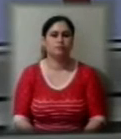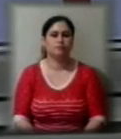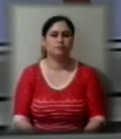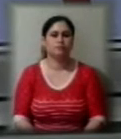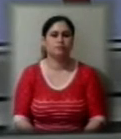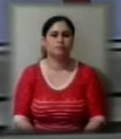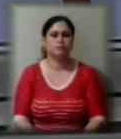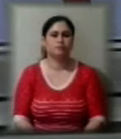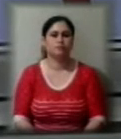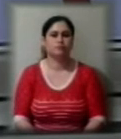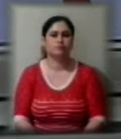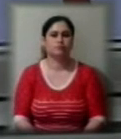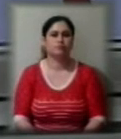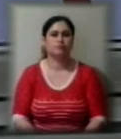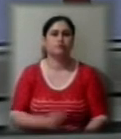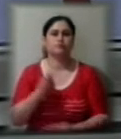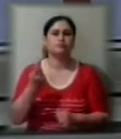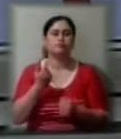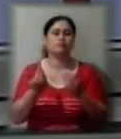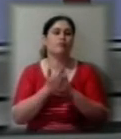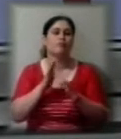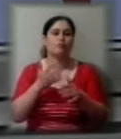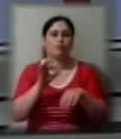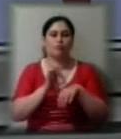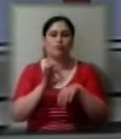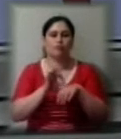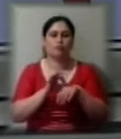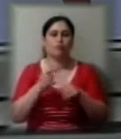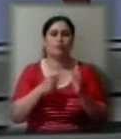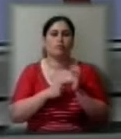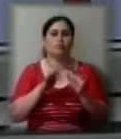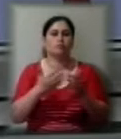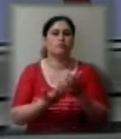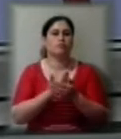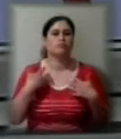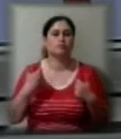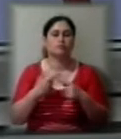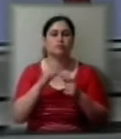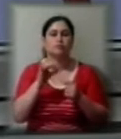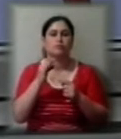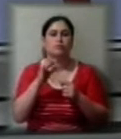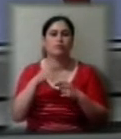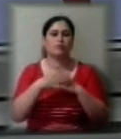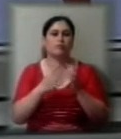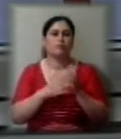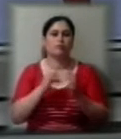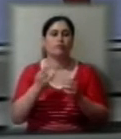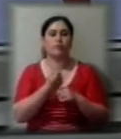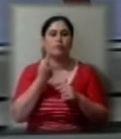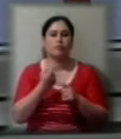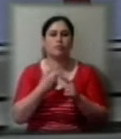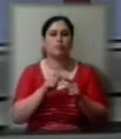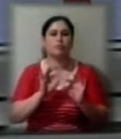Жодного нового випадку коронавірусу і шість нових одужань – така ситуація із COVID-19 в області. Про це сьогодні на